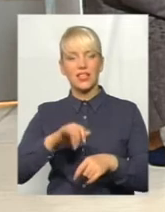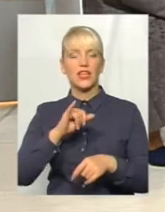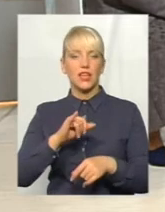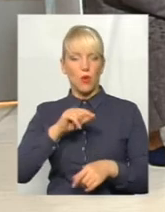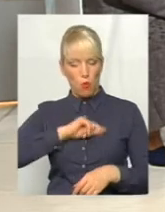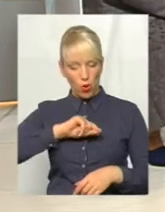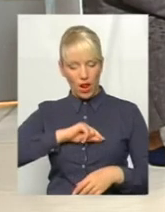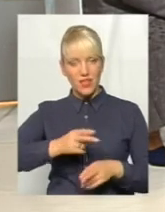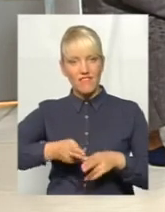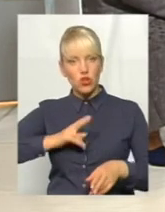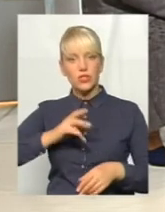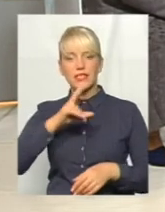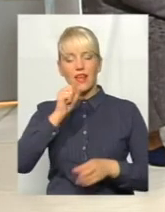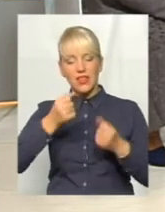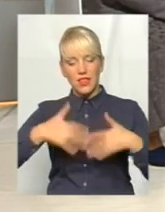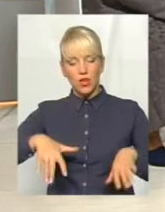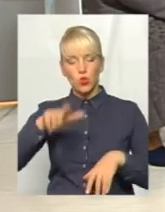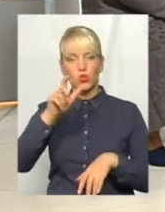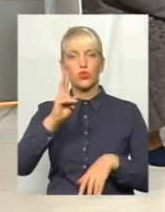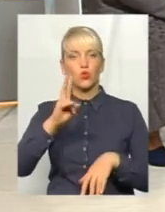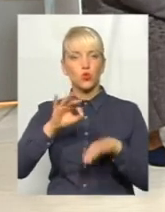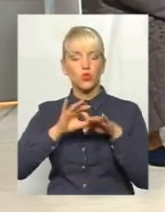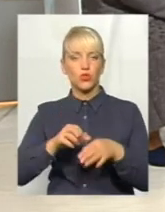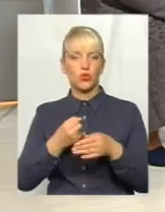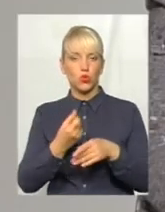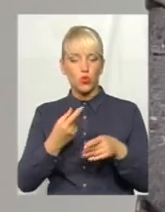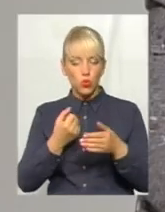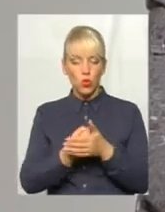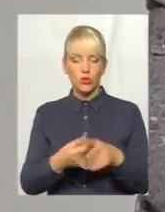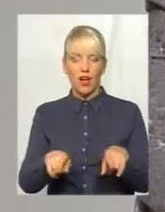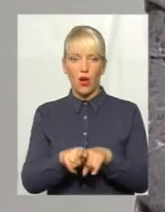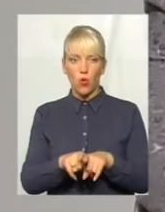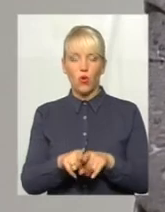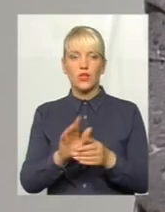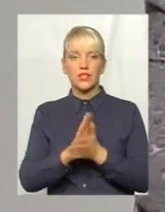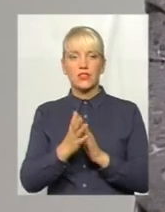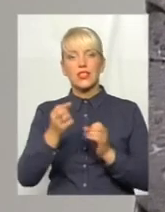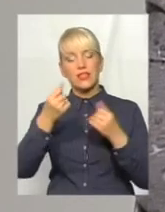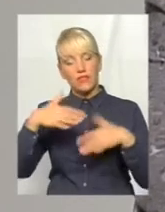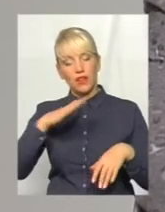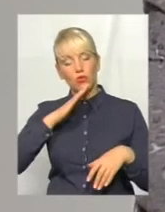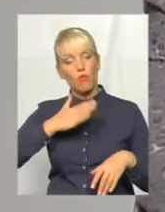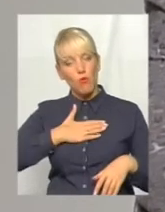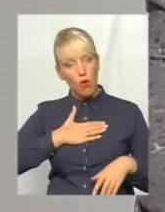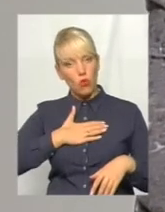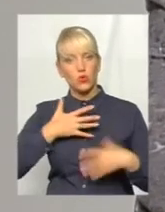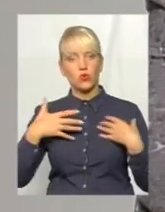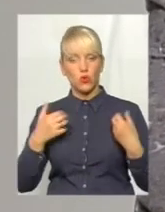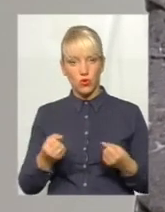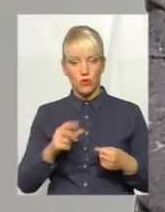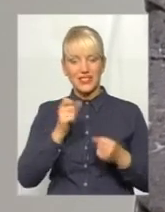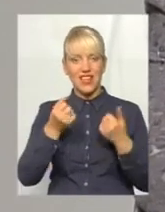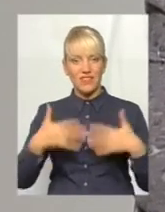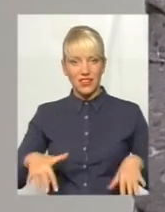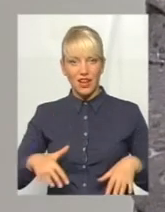яку не довели до того стану, і також за втрату мого здоров'я, за втрату батька і всього